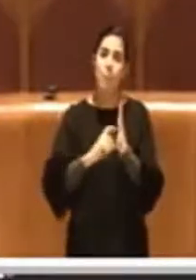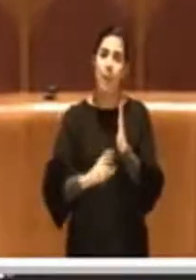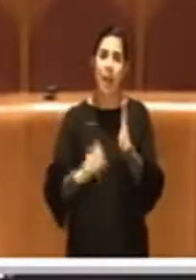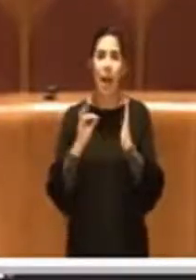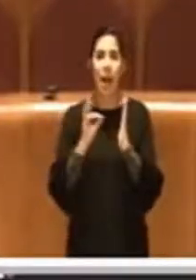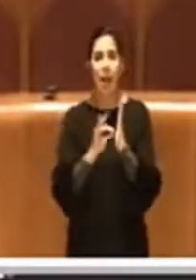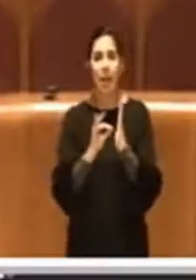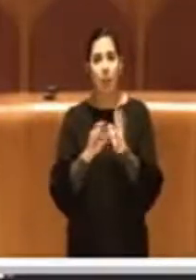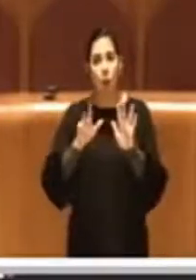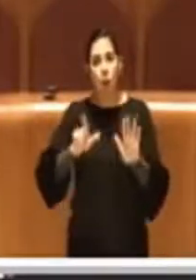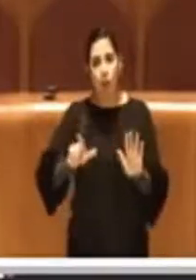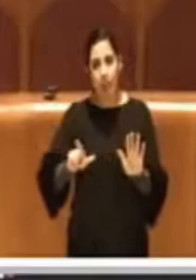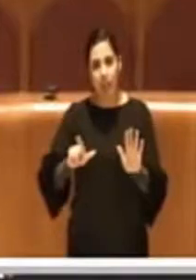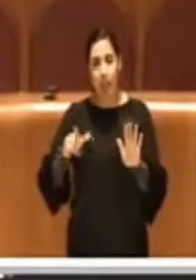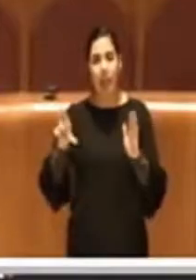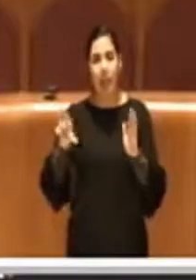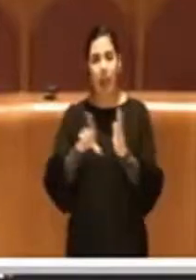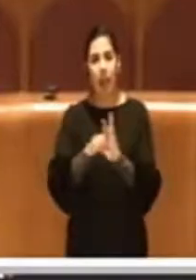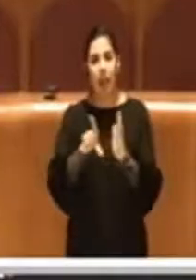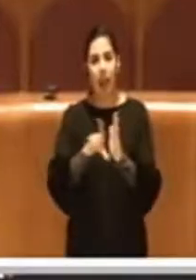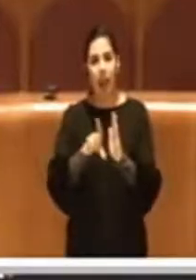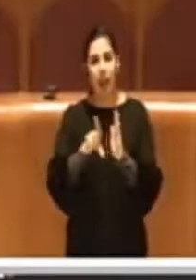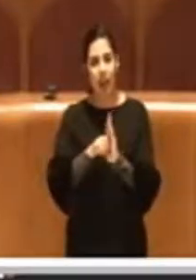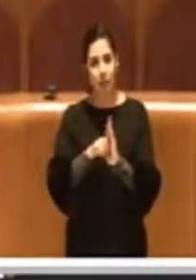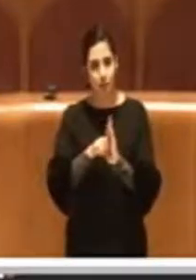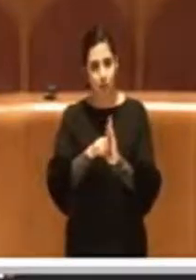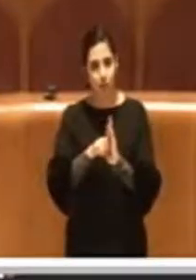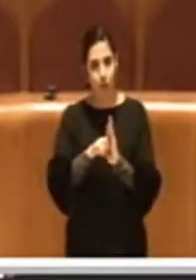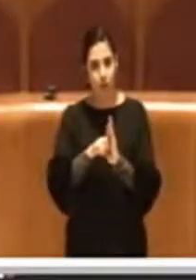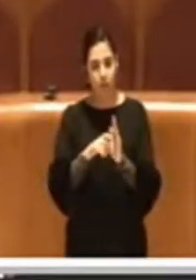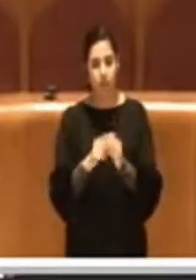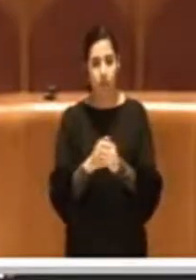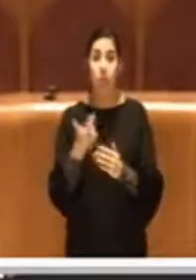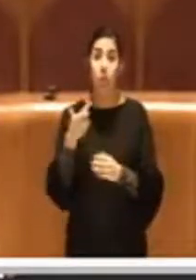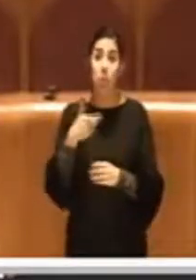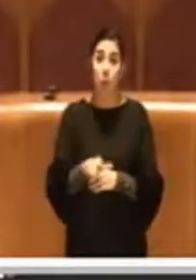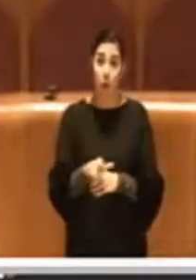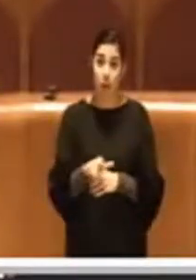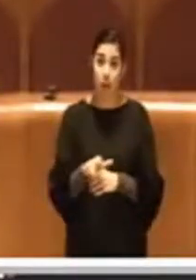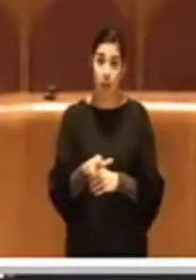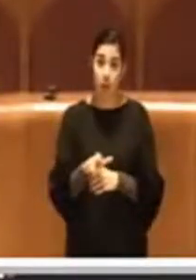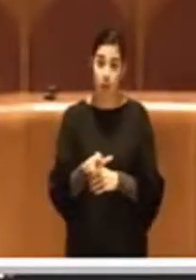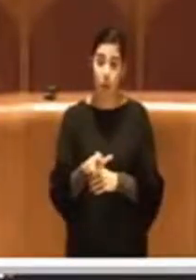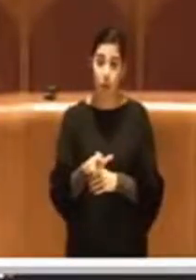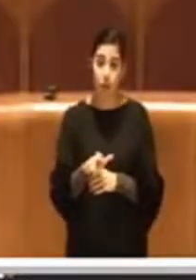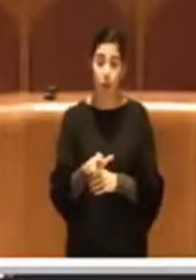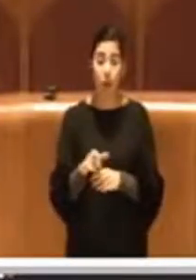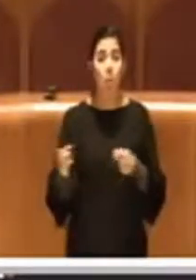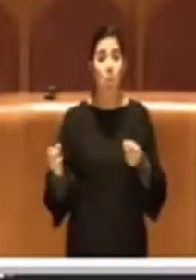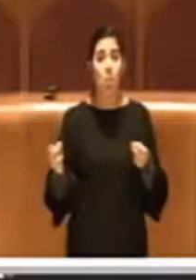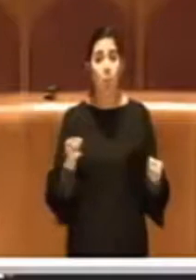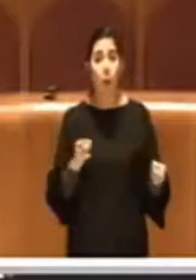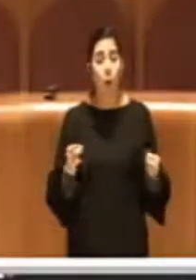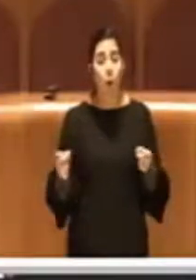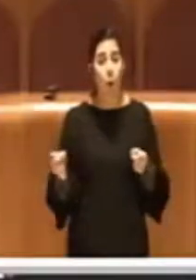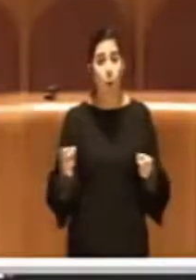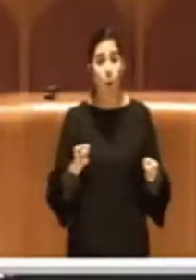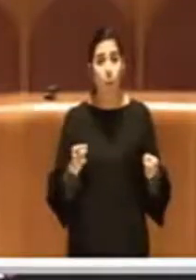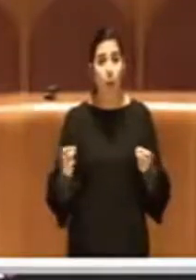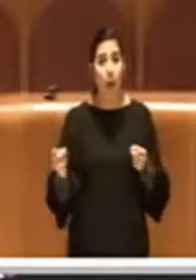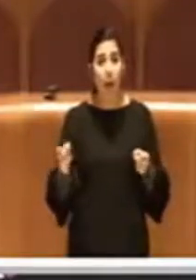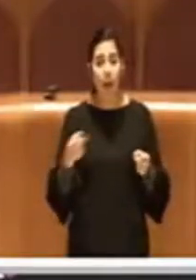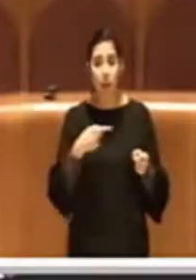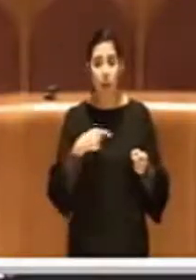7 della legge a cui si fa riferimento. Perché quando si parla della